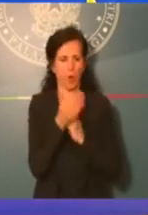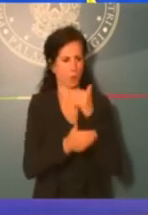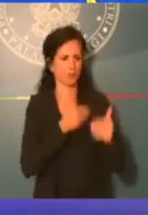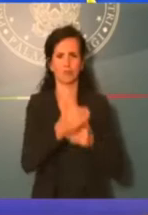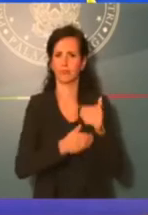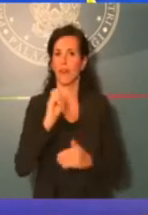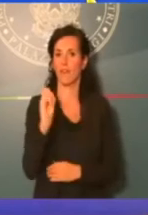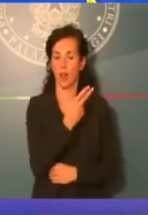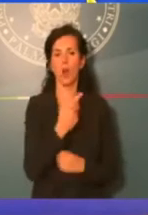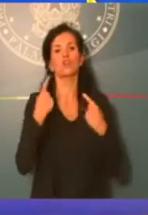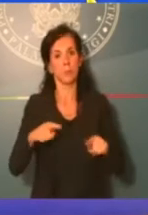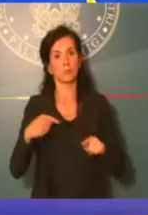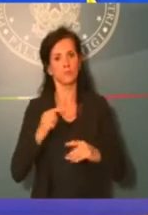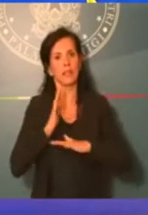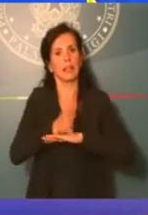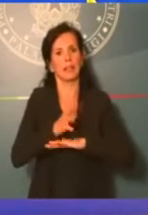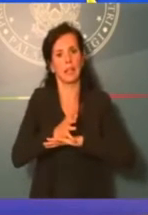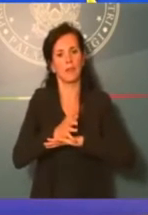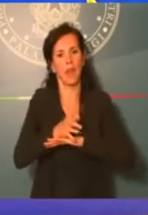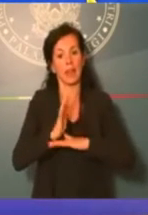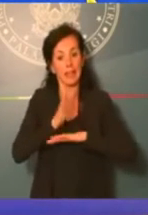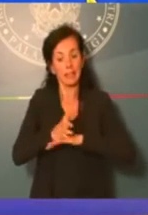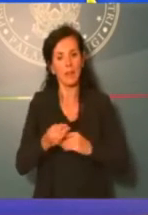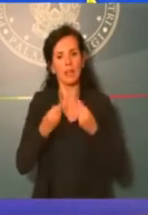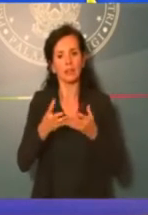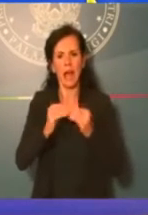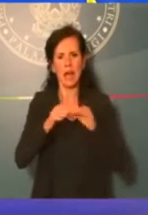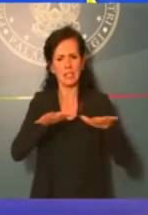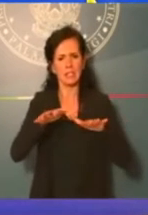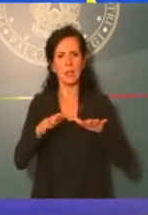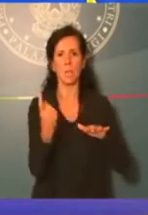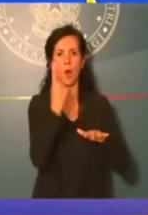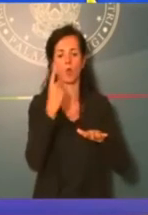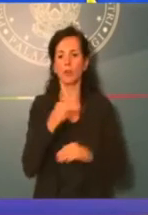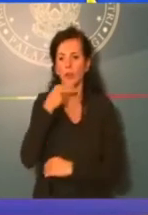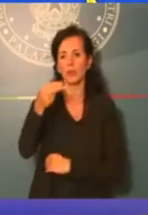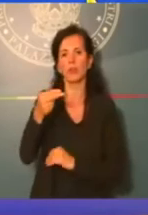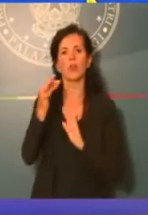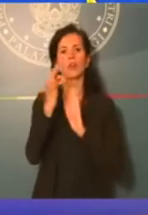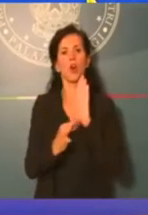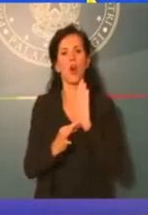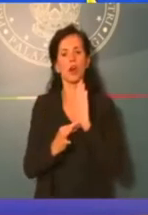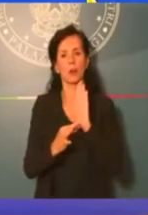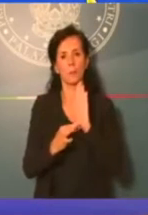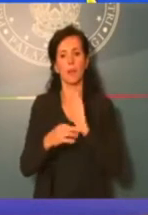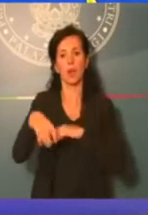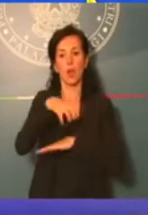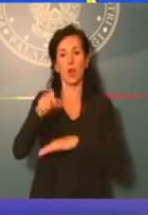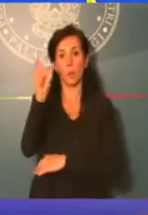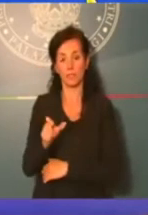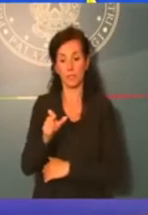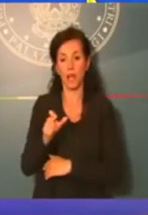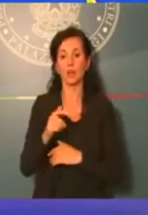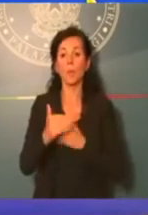quindi interverremo dando un assetto unico alle norme sui commissari, mettendo ordine alle procedure di nomina e